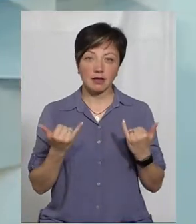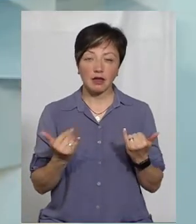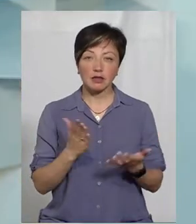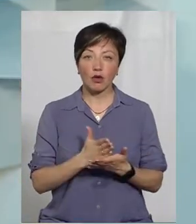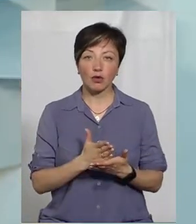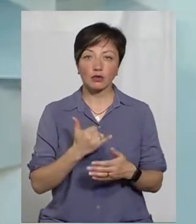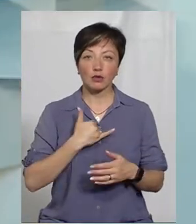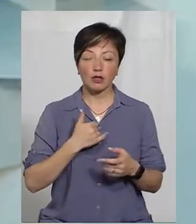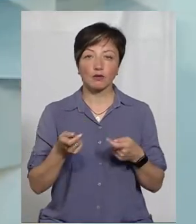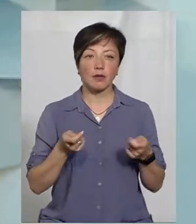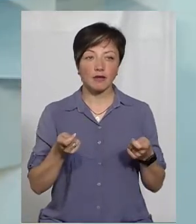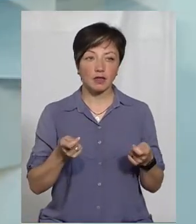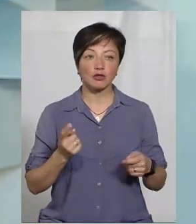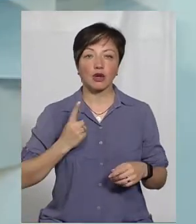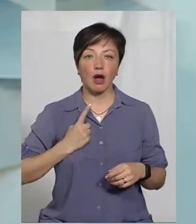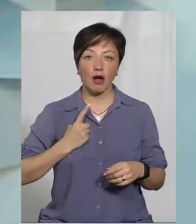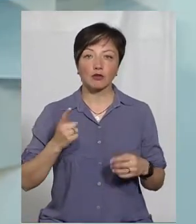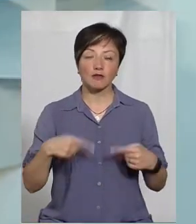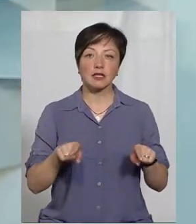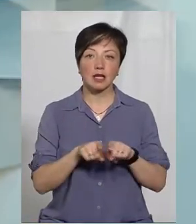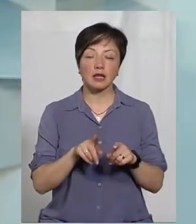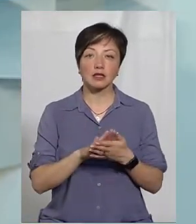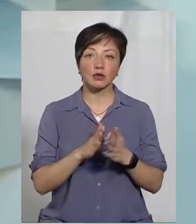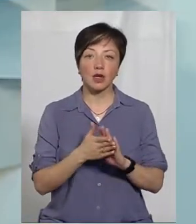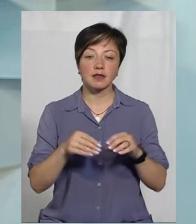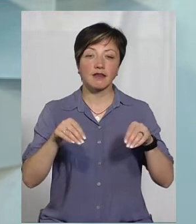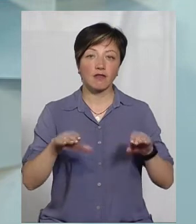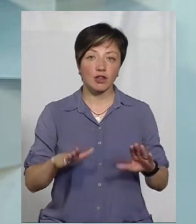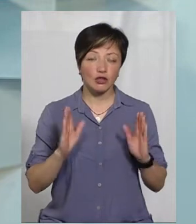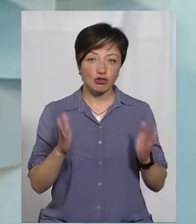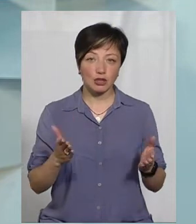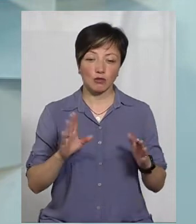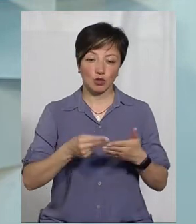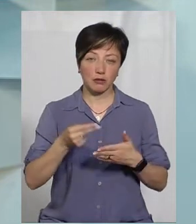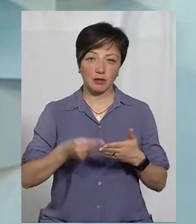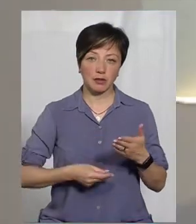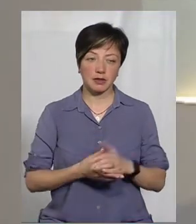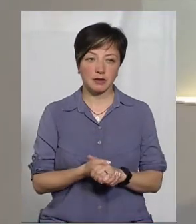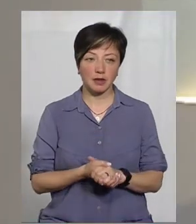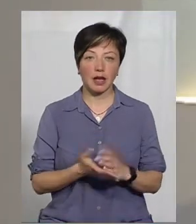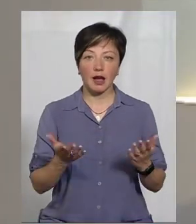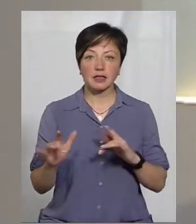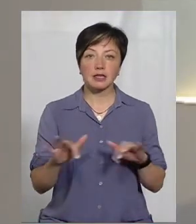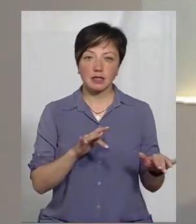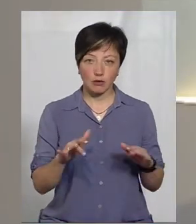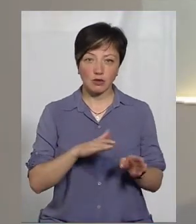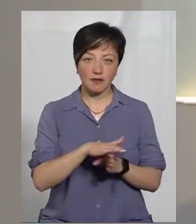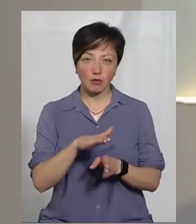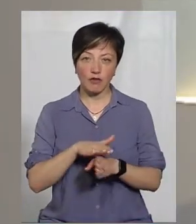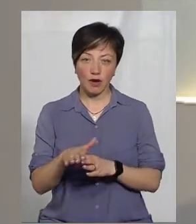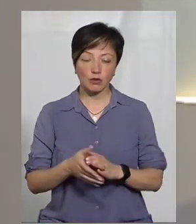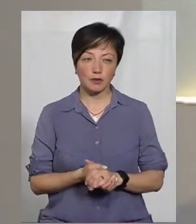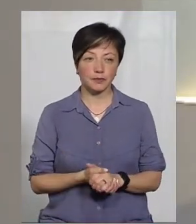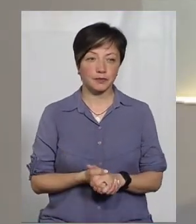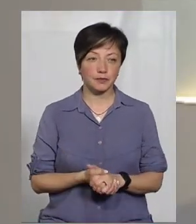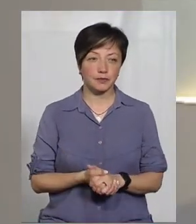наразі знаходяться в нас в управлінні. Ми чекаємо, що все-таки ситуація вирішиться і вони будуть підписані. Тобто якісь дії все-таки відбуваються.